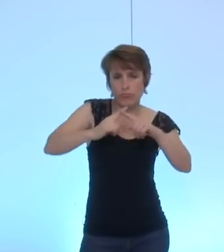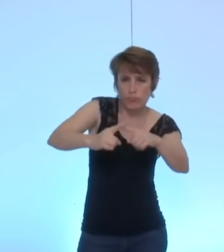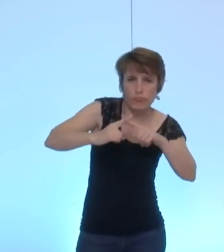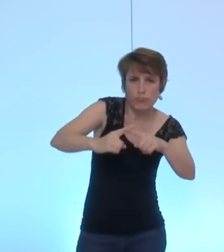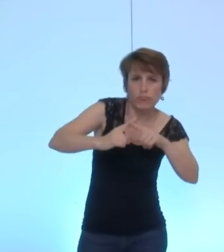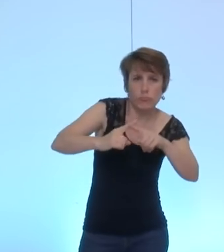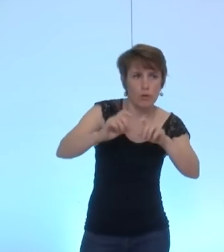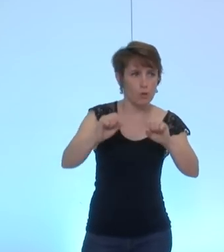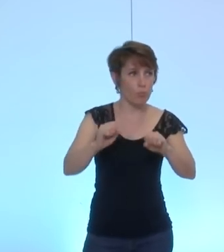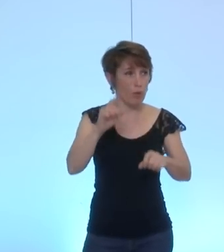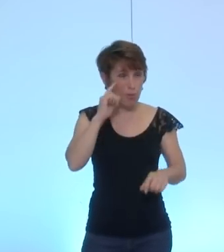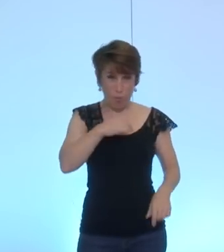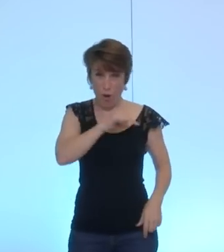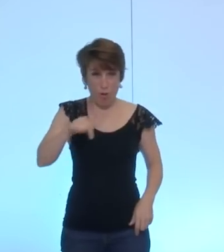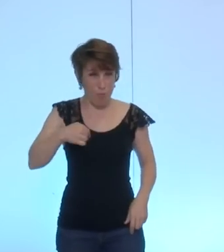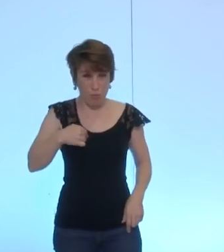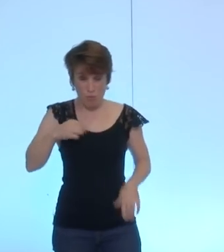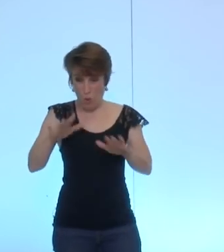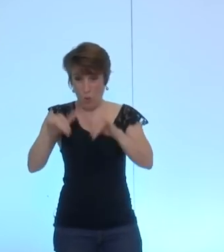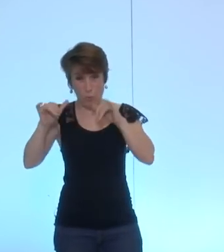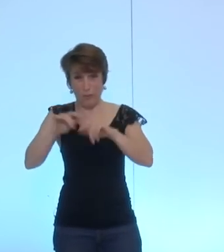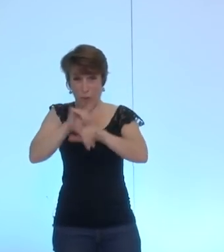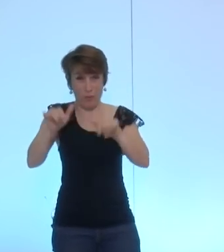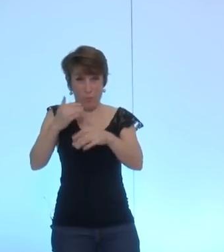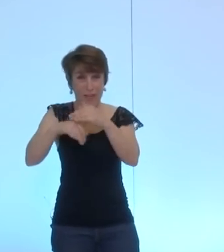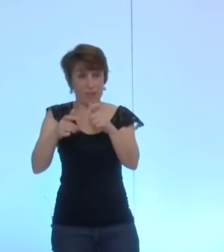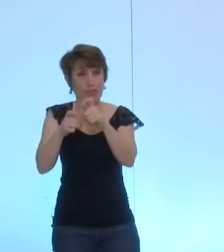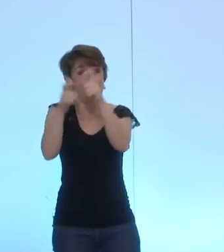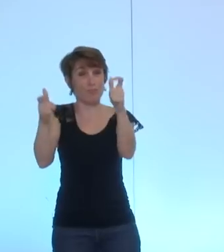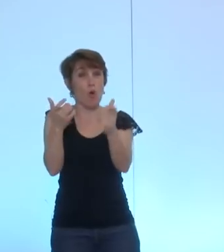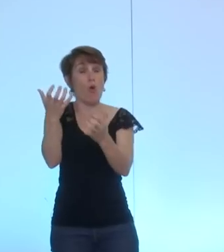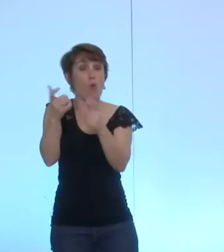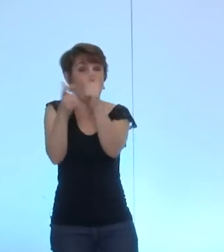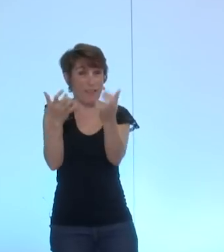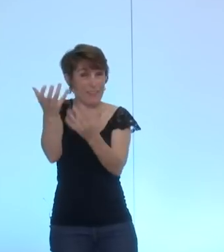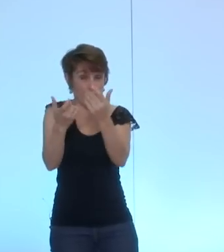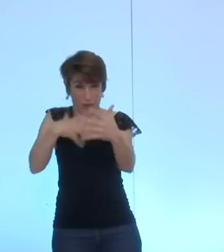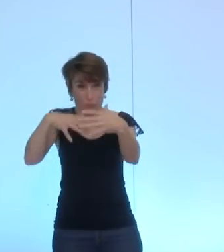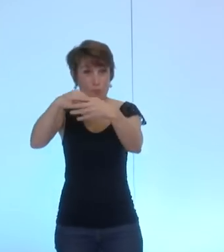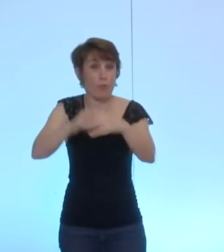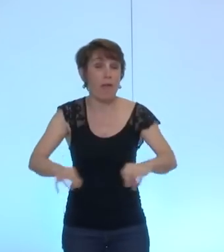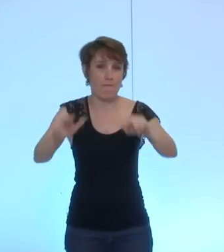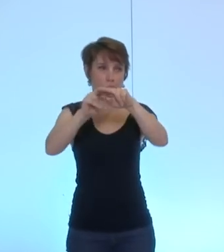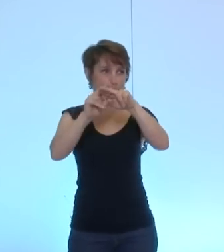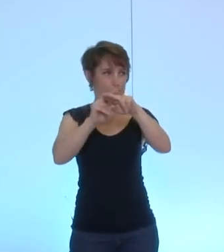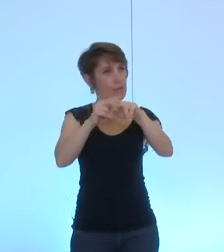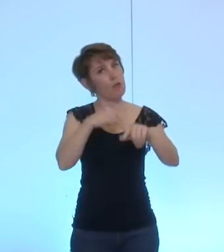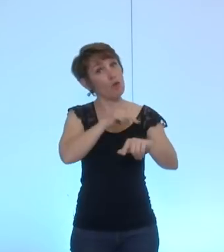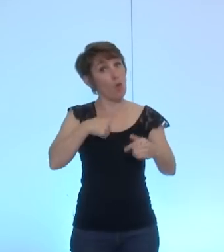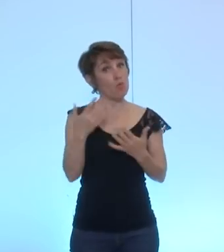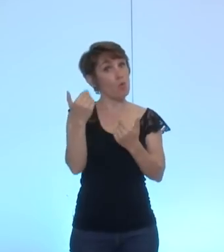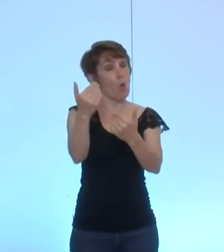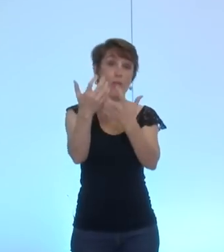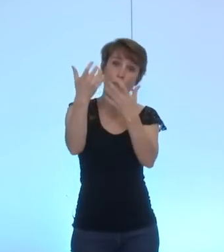conseil d'administration de la compagnie de chauffage, je vais vous le dire plusieurs fois ce soir, que nous ne sommes toujours pas d'ailleurs désignés en tant que censeurs. Nous attendons toujours